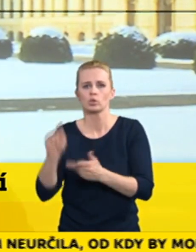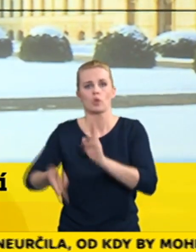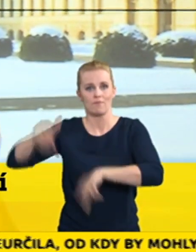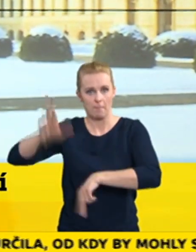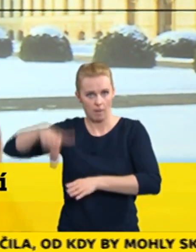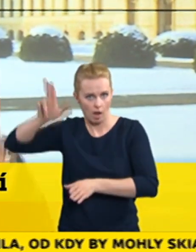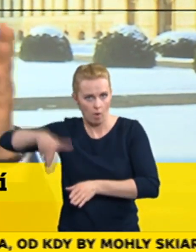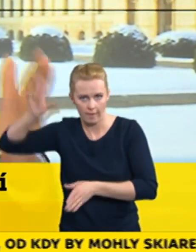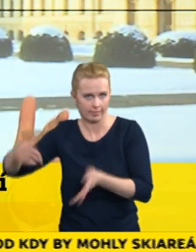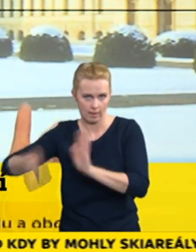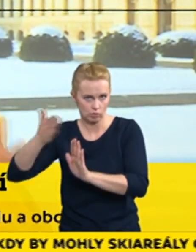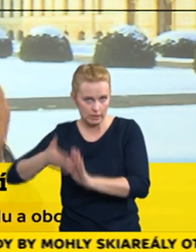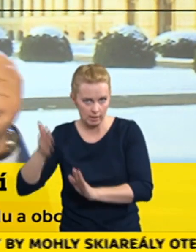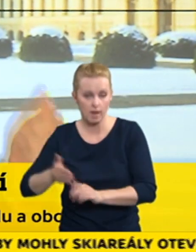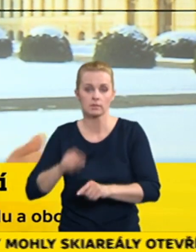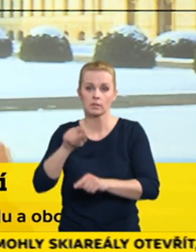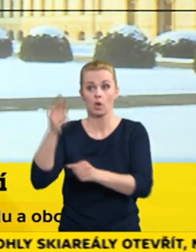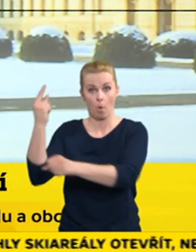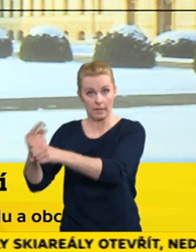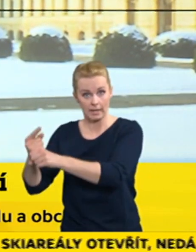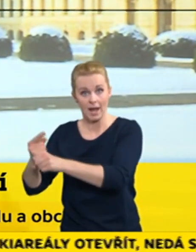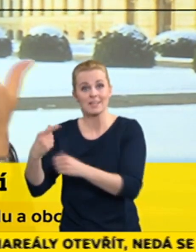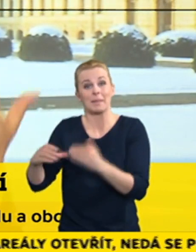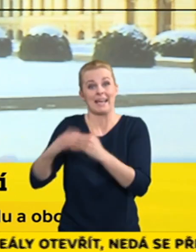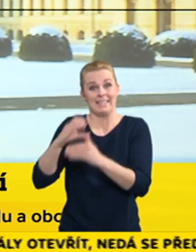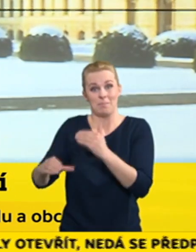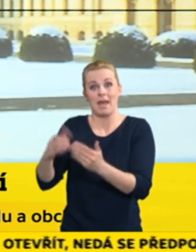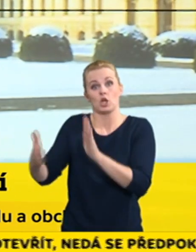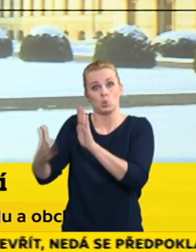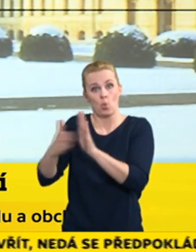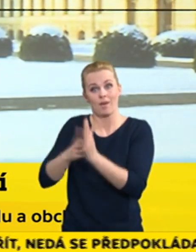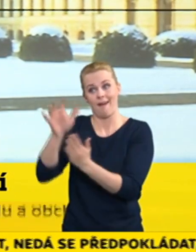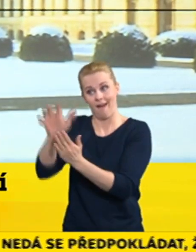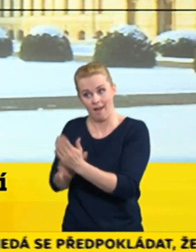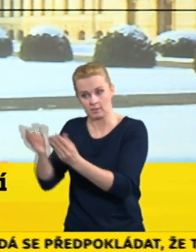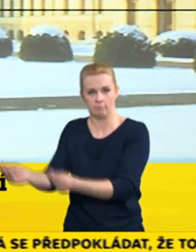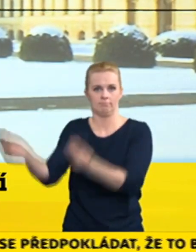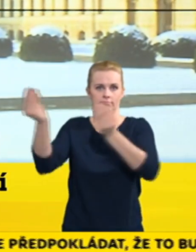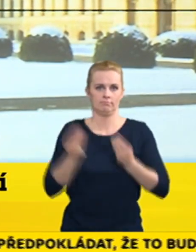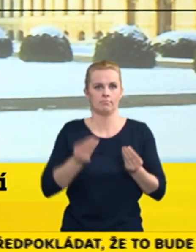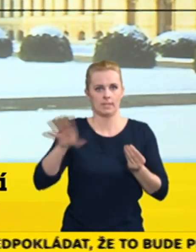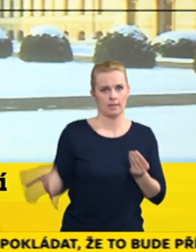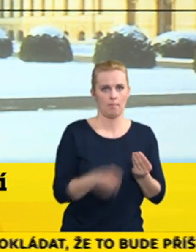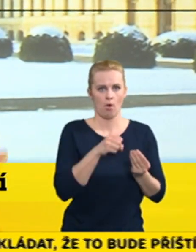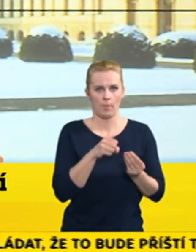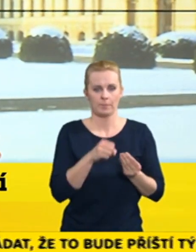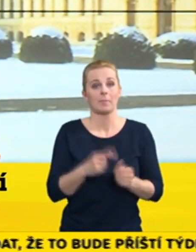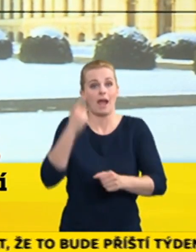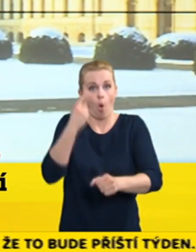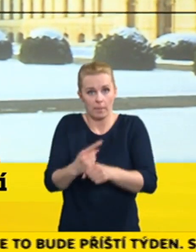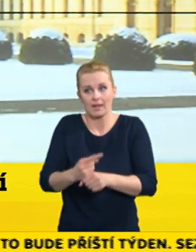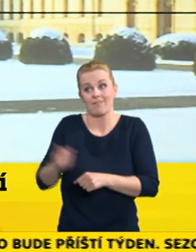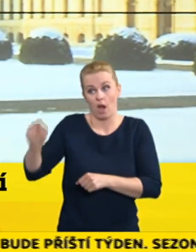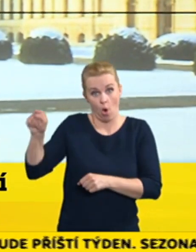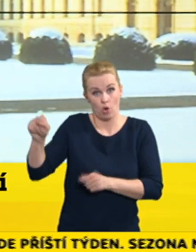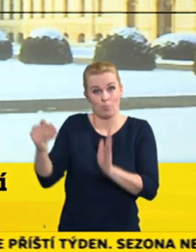objedná se vás třeba obec nebo nějaká firma jako instalatéra, vy budete mít v ruce ten doklad, rýmyslově tu objednávku, přijedete